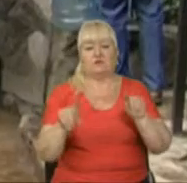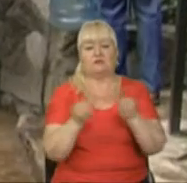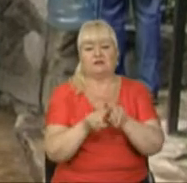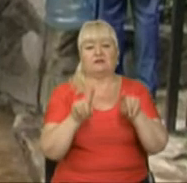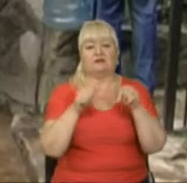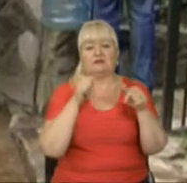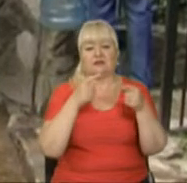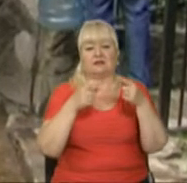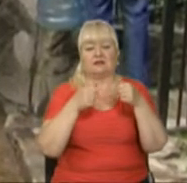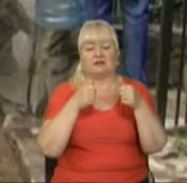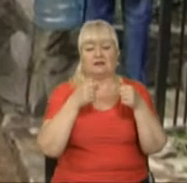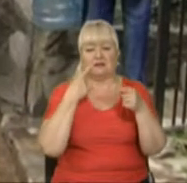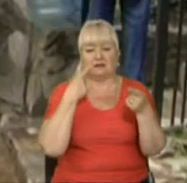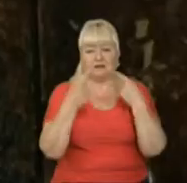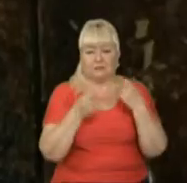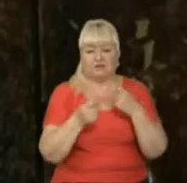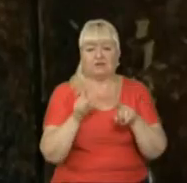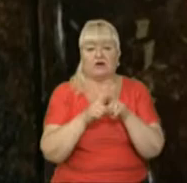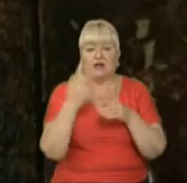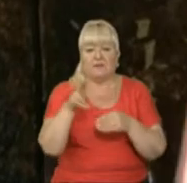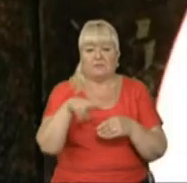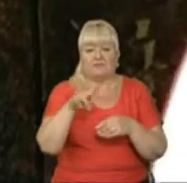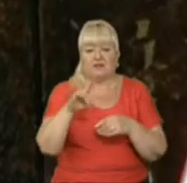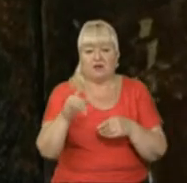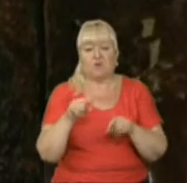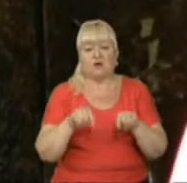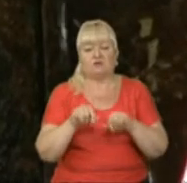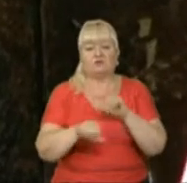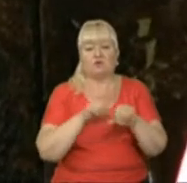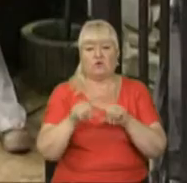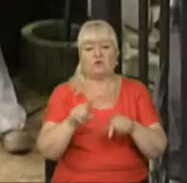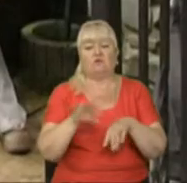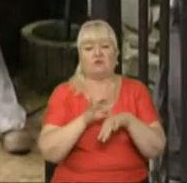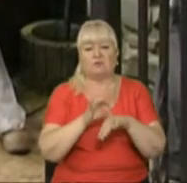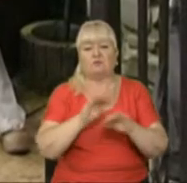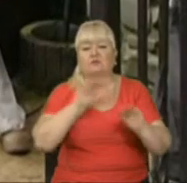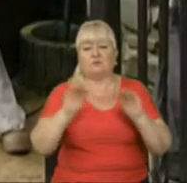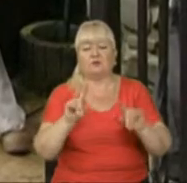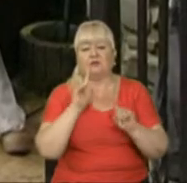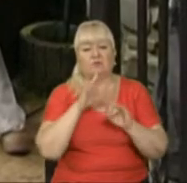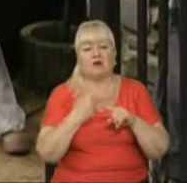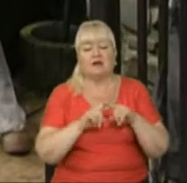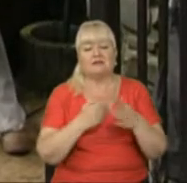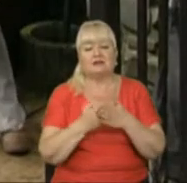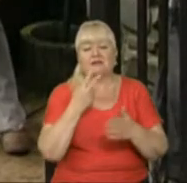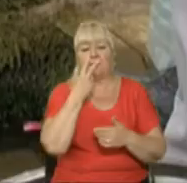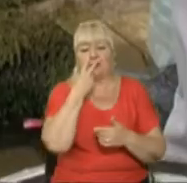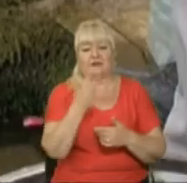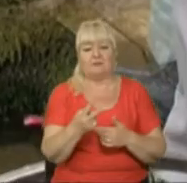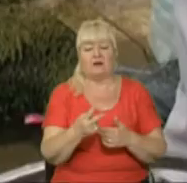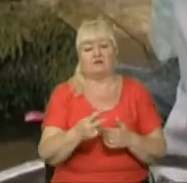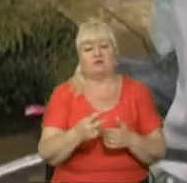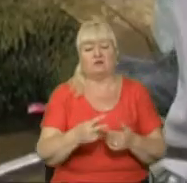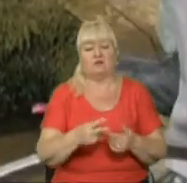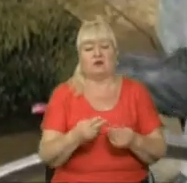За словами Володимира Данилюка, цього року благоустріч джерел міста Львова вони проводити не будуть, бо це не передбачено бюджету міста. Ірина Ферин,